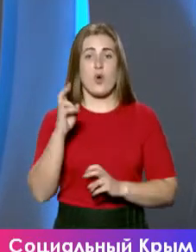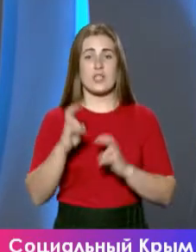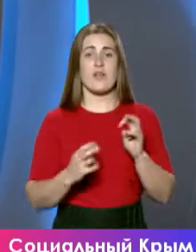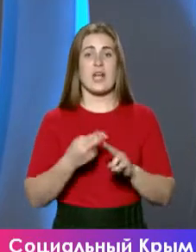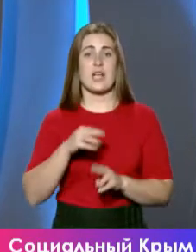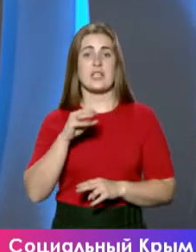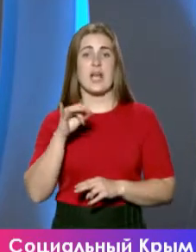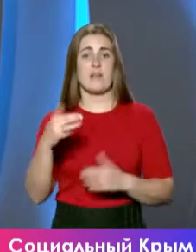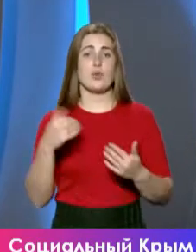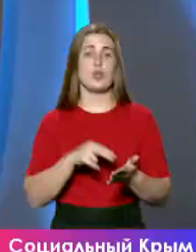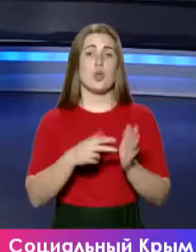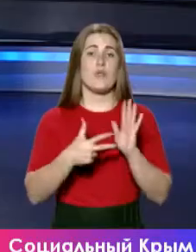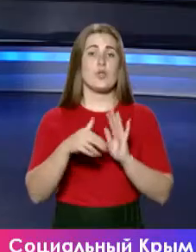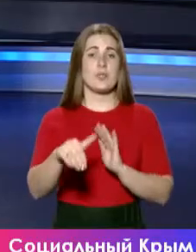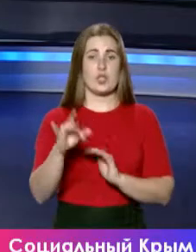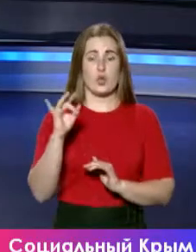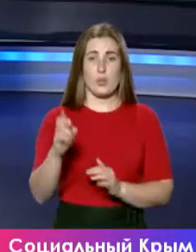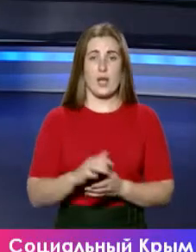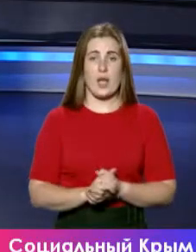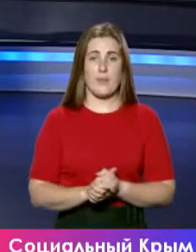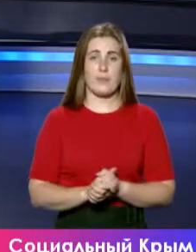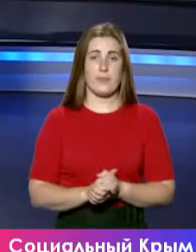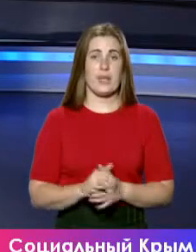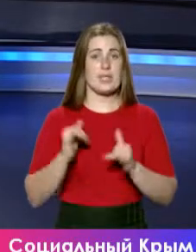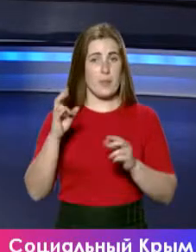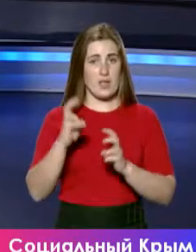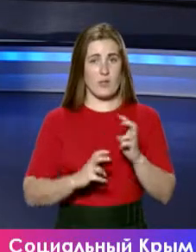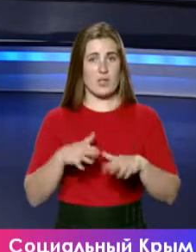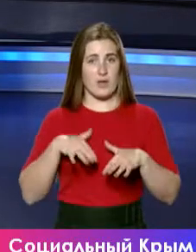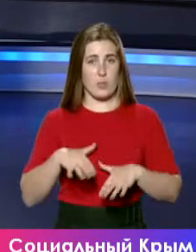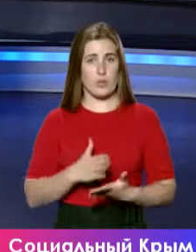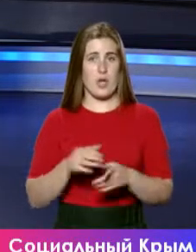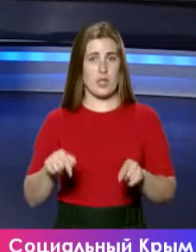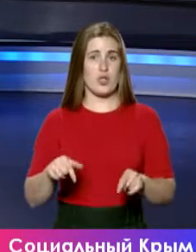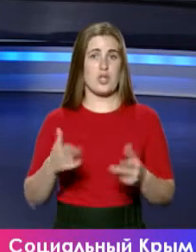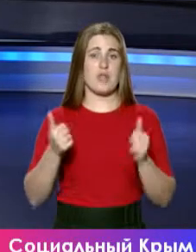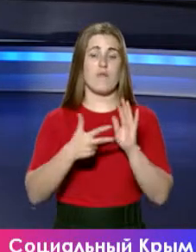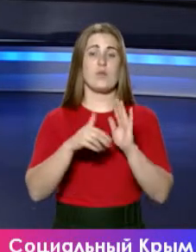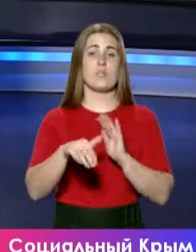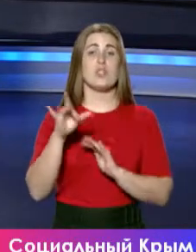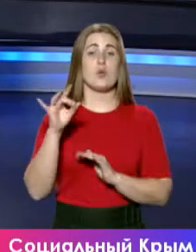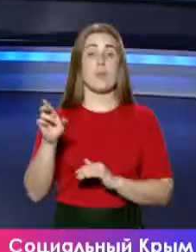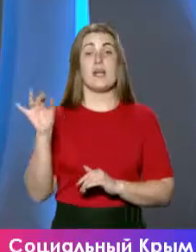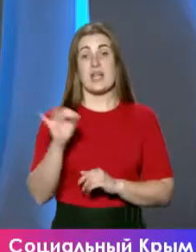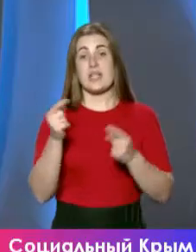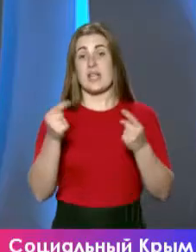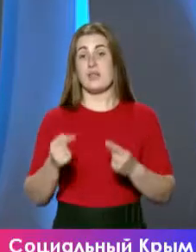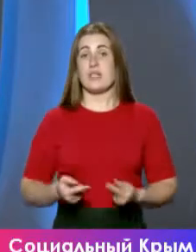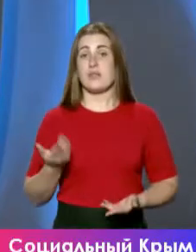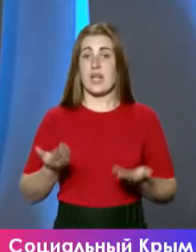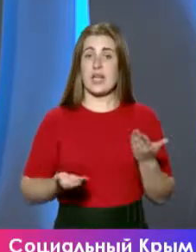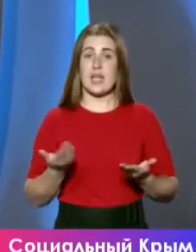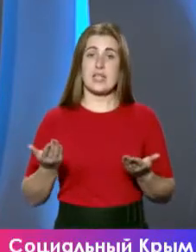стоит уже 8 тысяч рублей. — Для производства в Крыму находящихся? В Крыму, да. 8 тысяч рублей. Ну и, соответственно, если